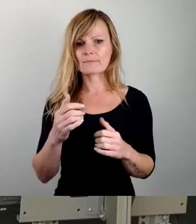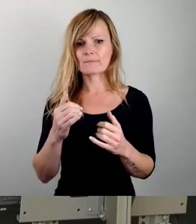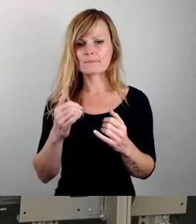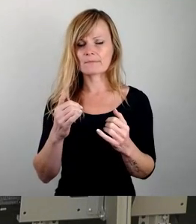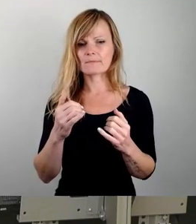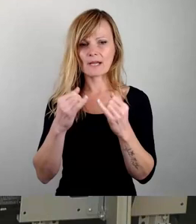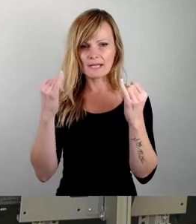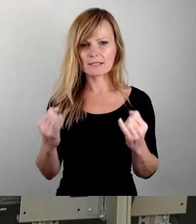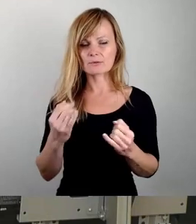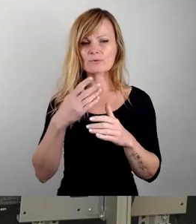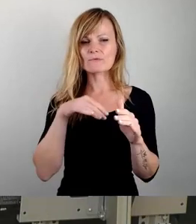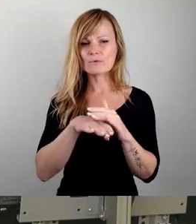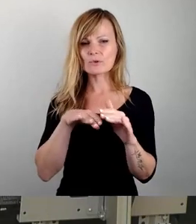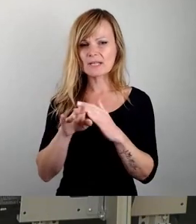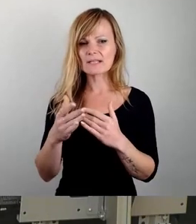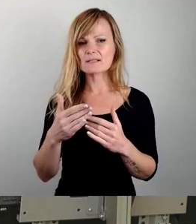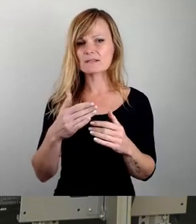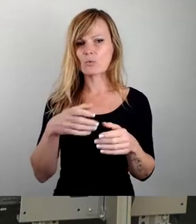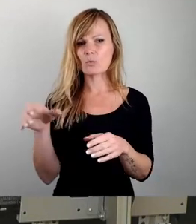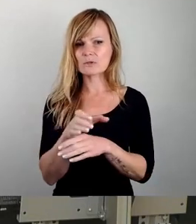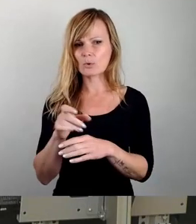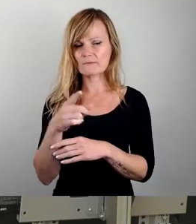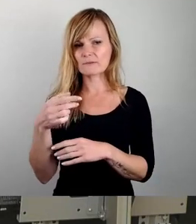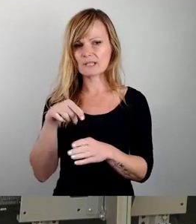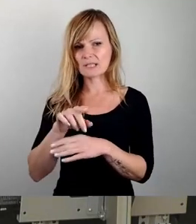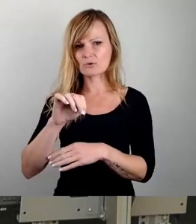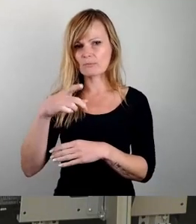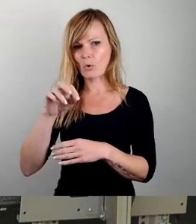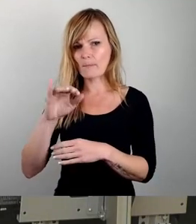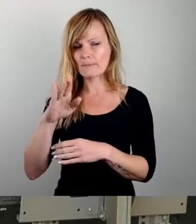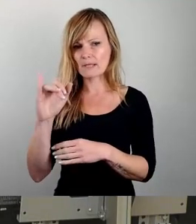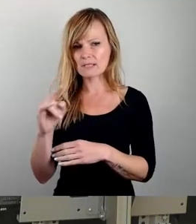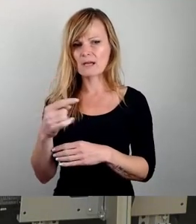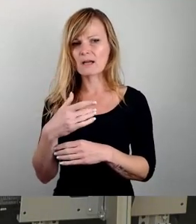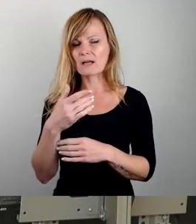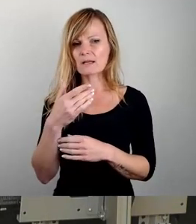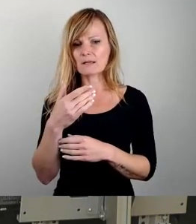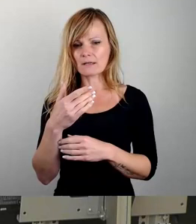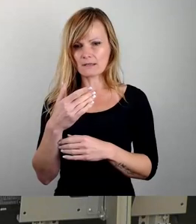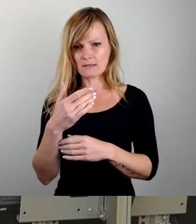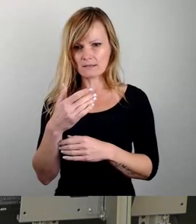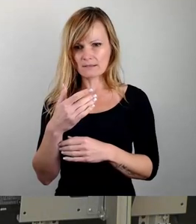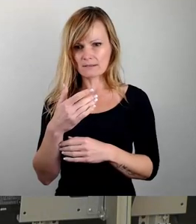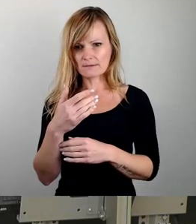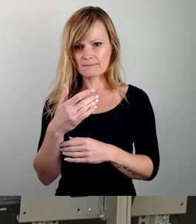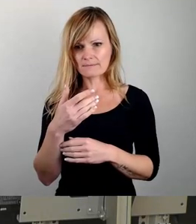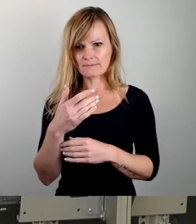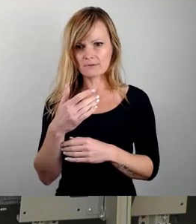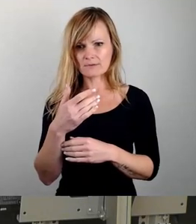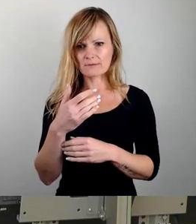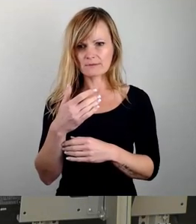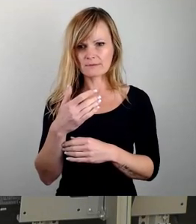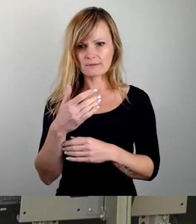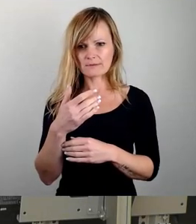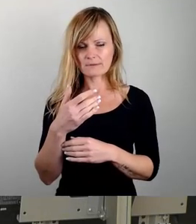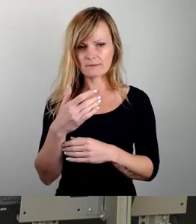einer Flüchtlingsunterkunft in Sporbitz an. Der Anfrage voraus ging eine wechselvolle Informationslage über die Absichten